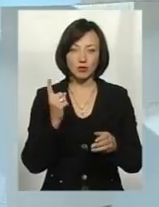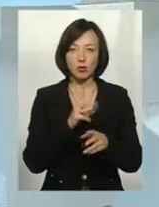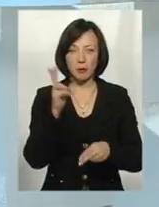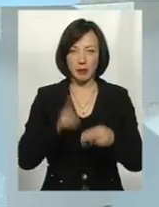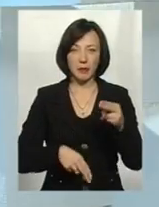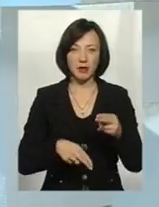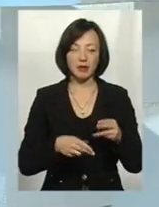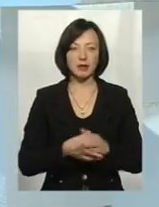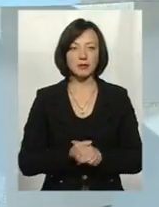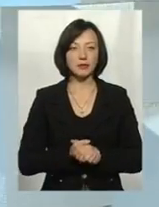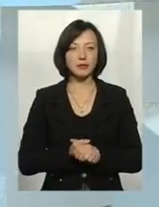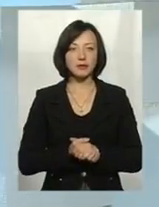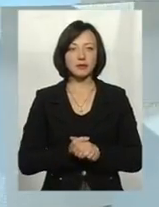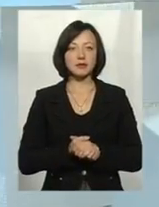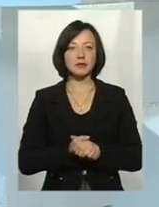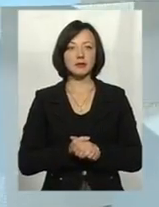вод у водні об'єкти.